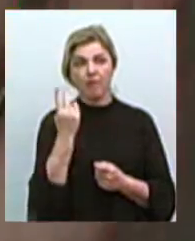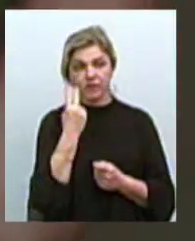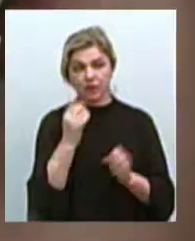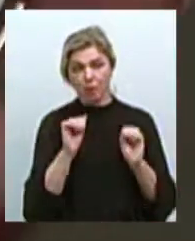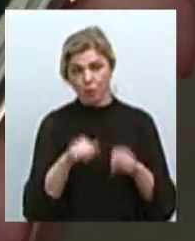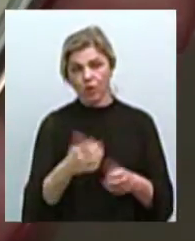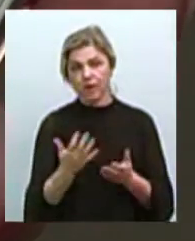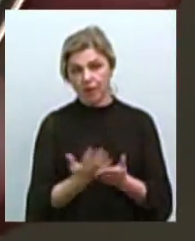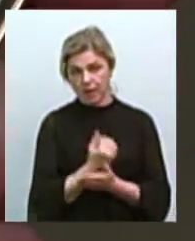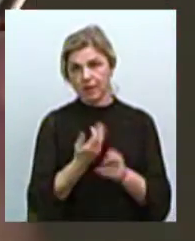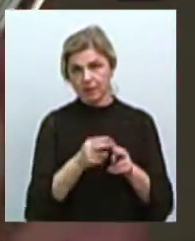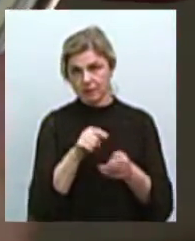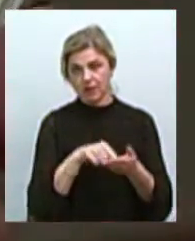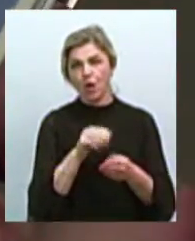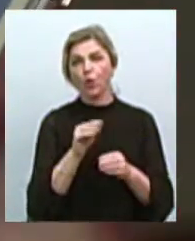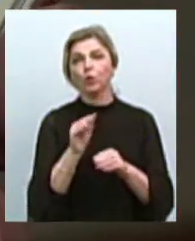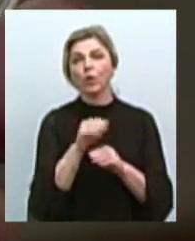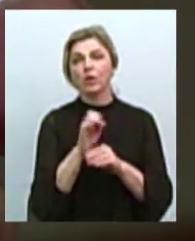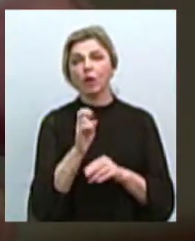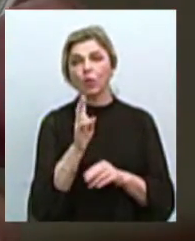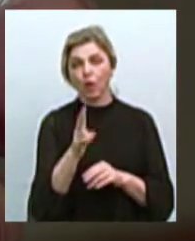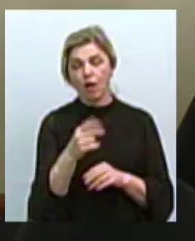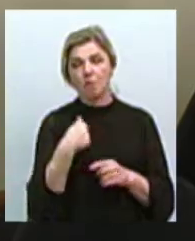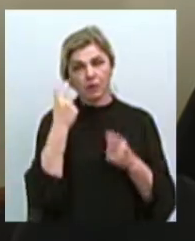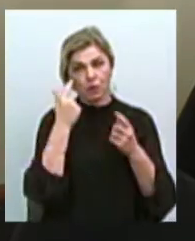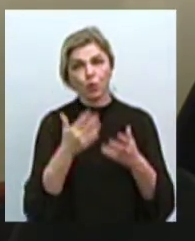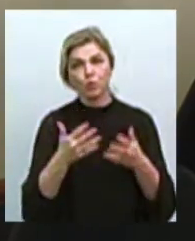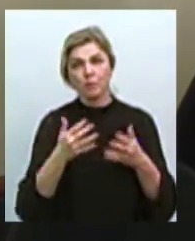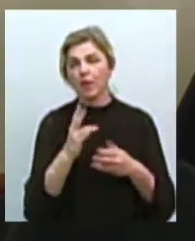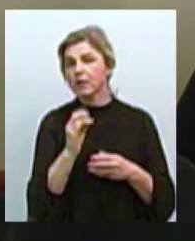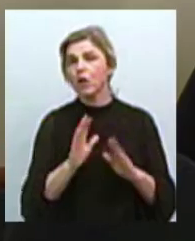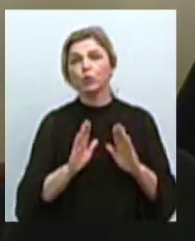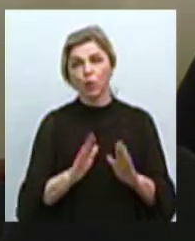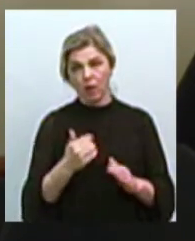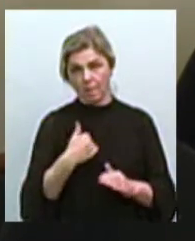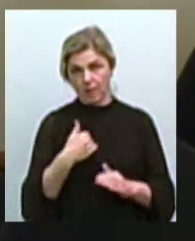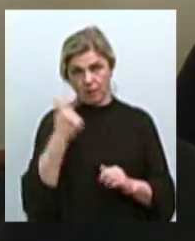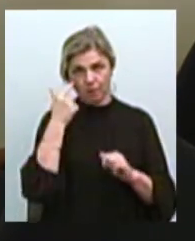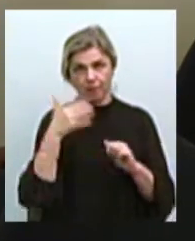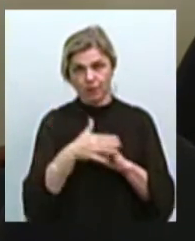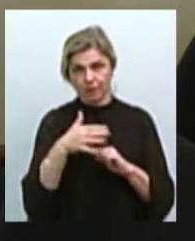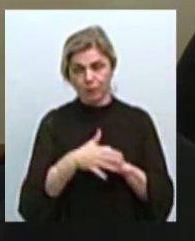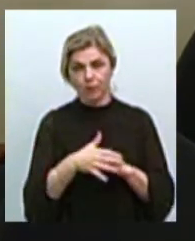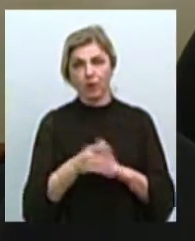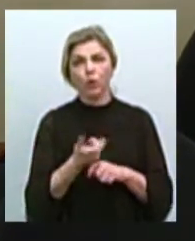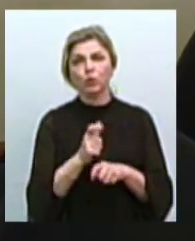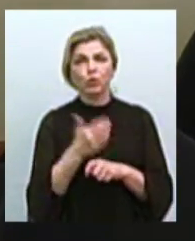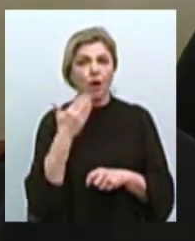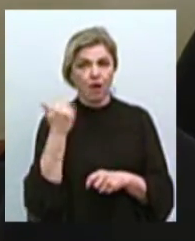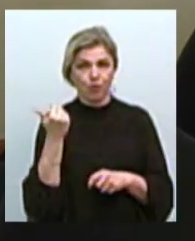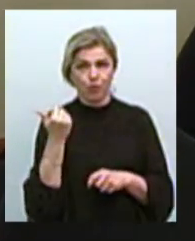знайти в цьому додатку. Мені зрозуміло, я думаю, не тільки мені це буде зрозуміло, але дуже легко.